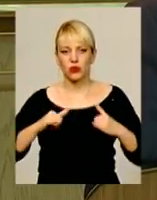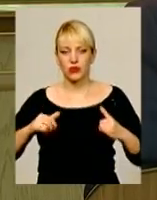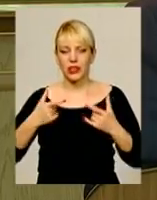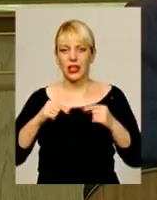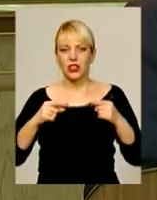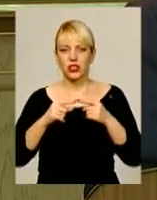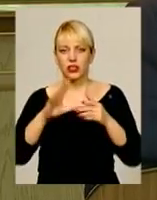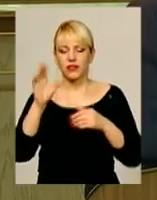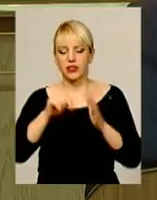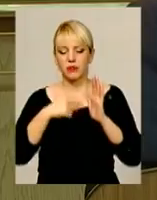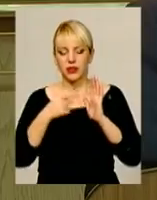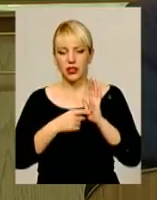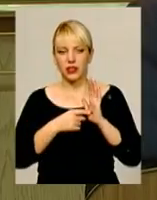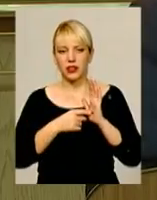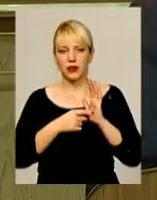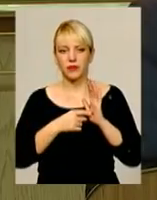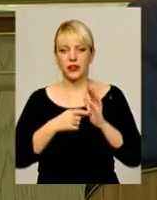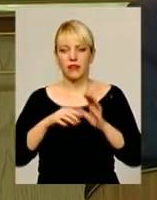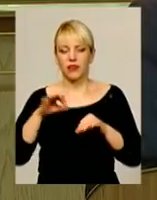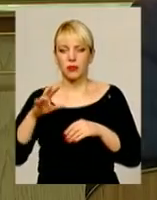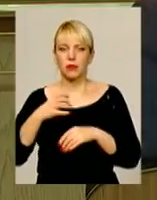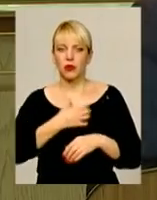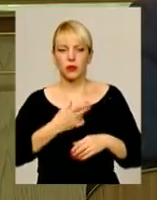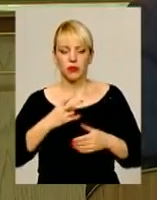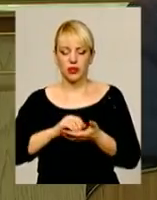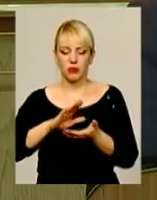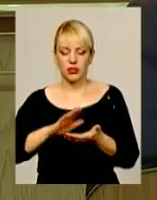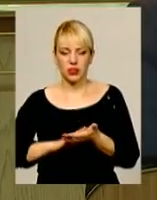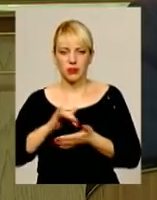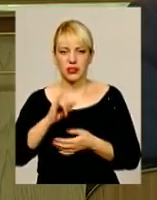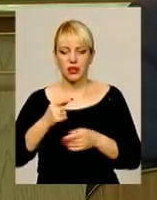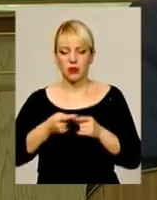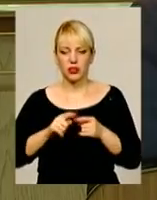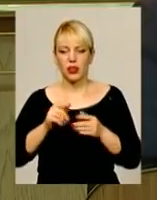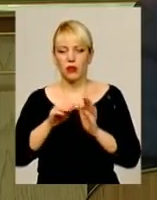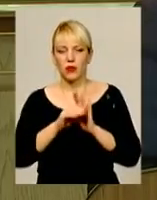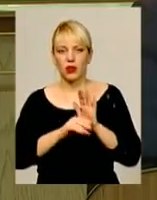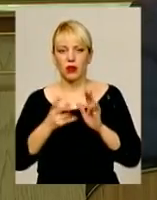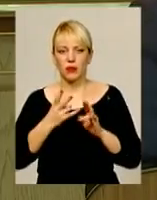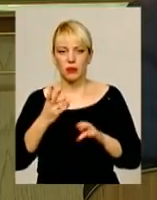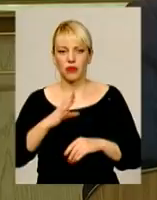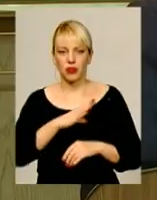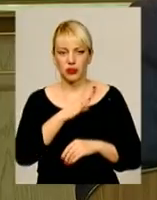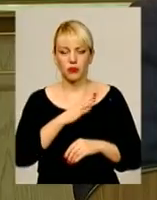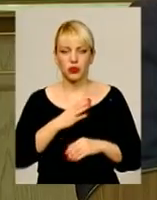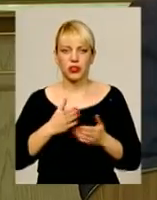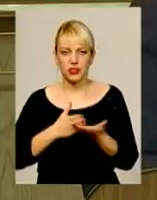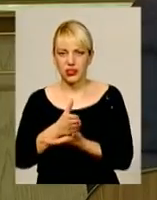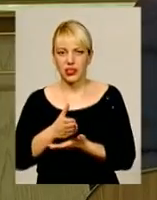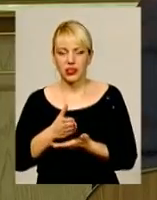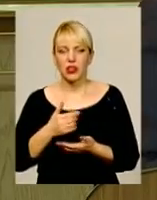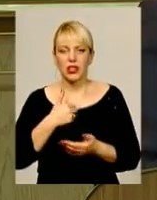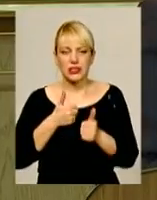де чітко всі питання витрати, пріоритети повинні бути записані, і по тій програмі повинні свідувати. Що в нас відбувається?